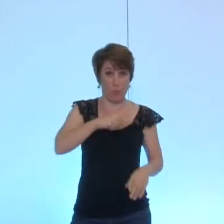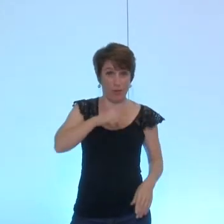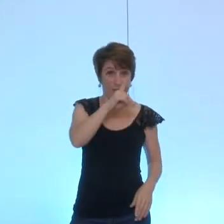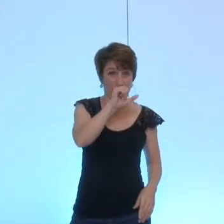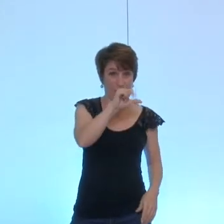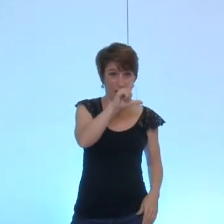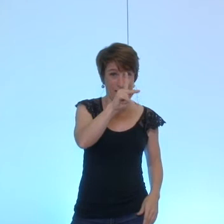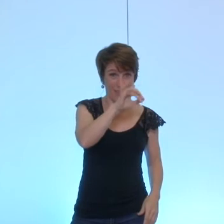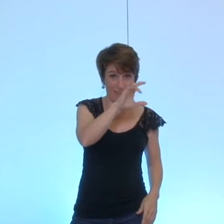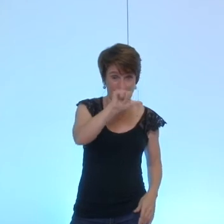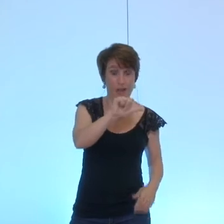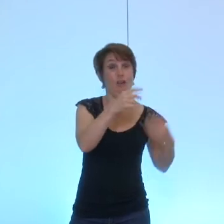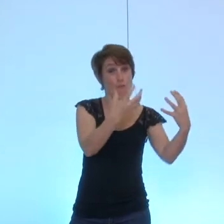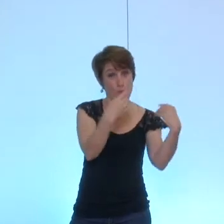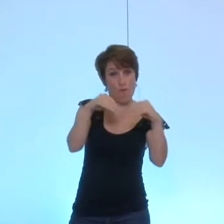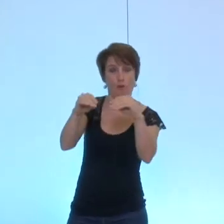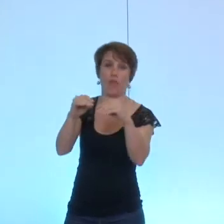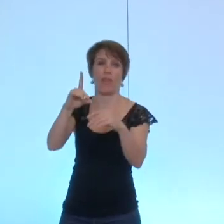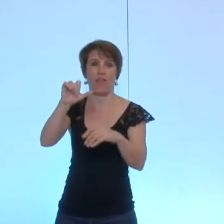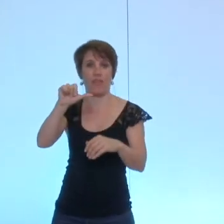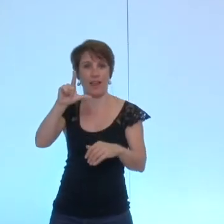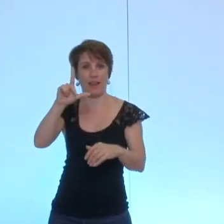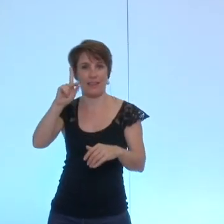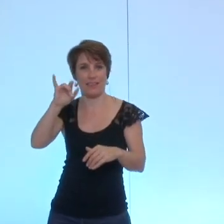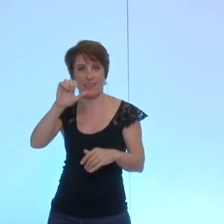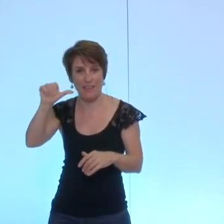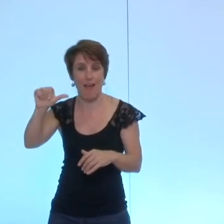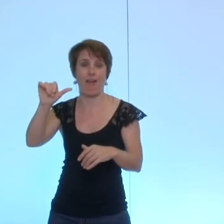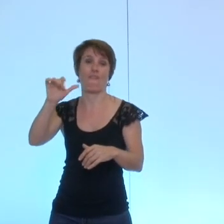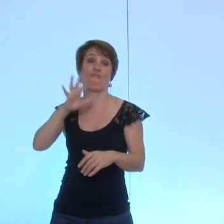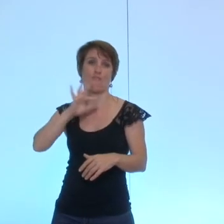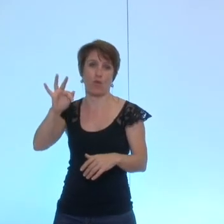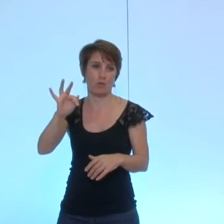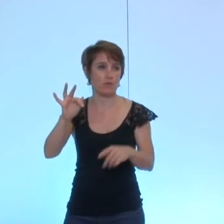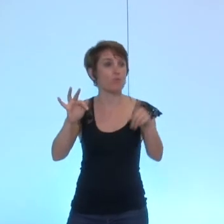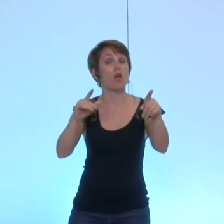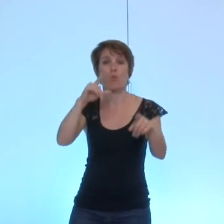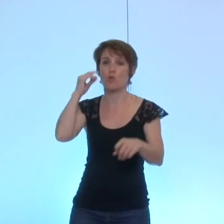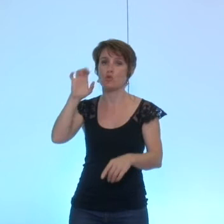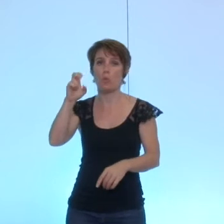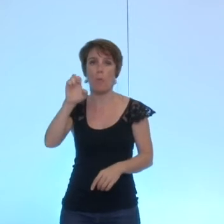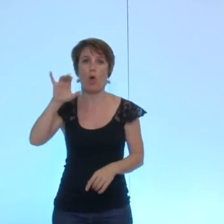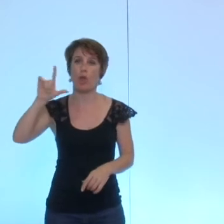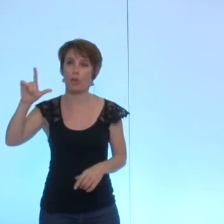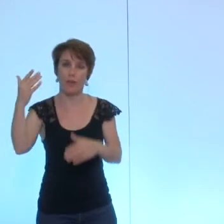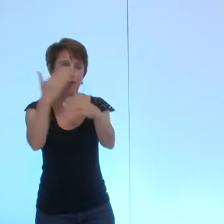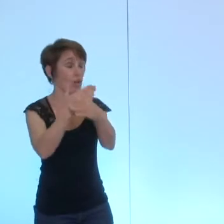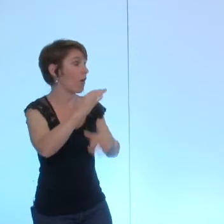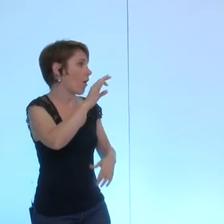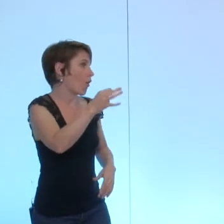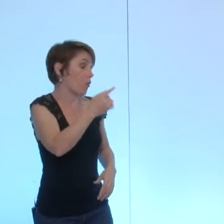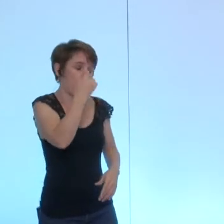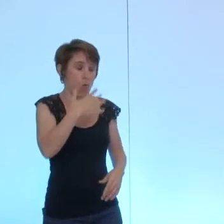monsieur Brouille oui monsieur le maire là je pense que c'est quand même le top de la soirée bon l'heure a avancé tout le monde n'a peut-être pas lu la